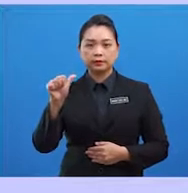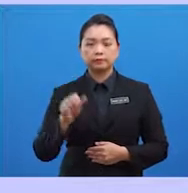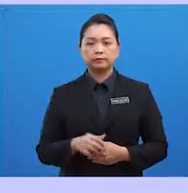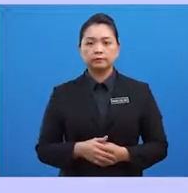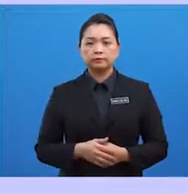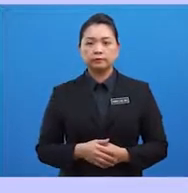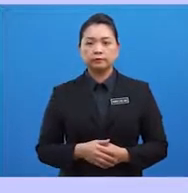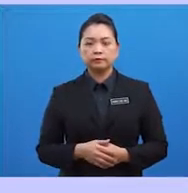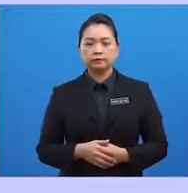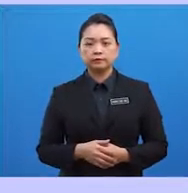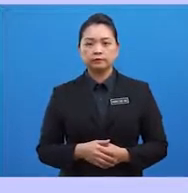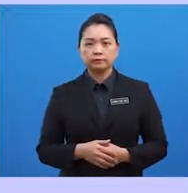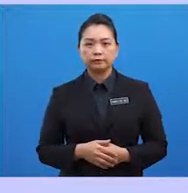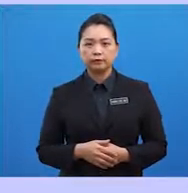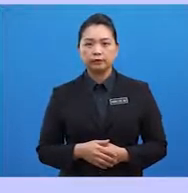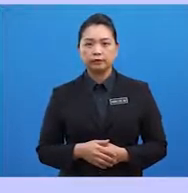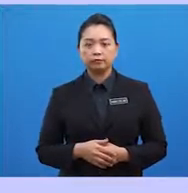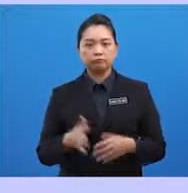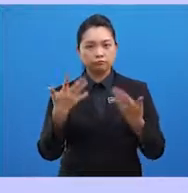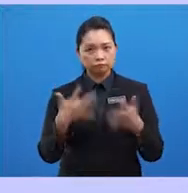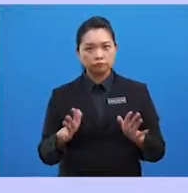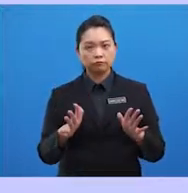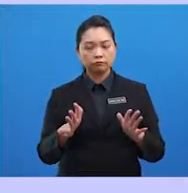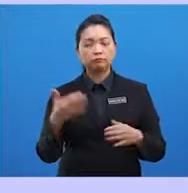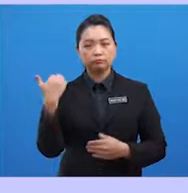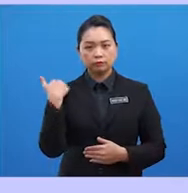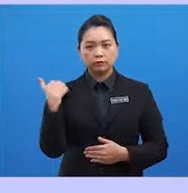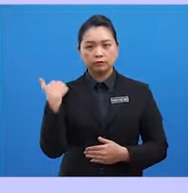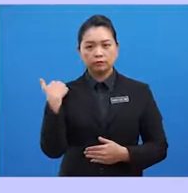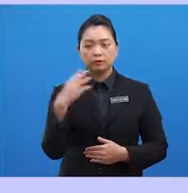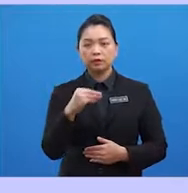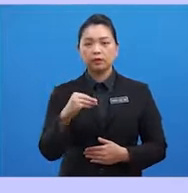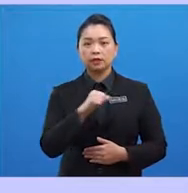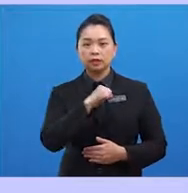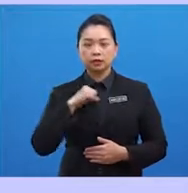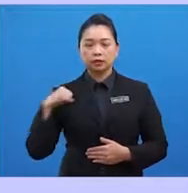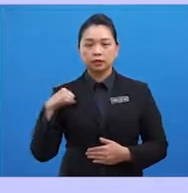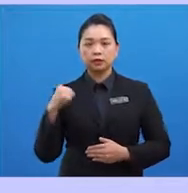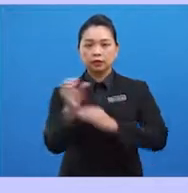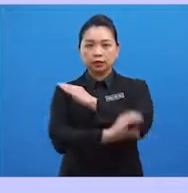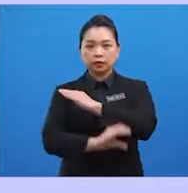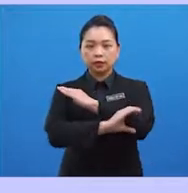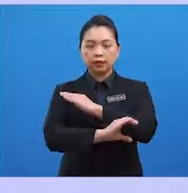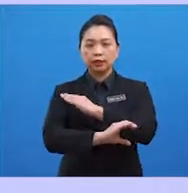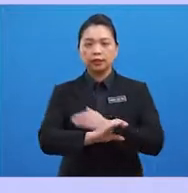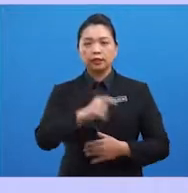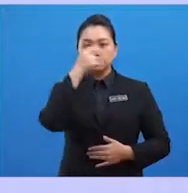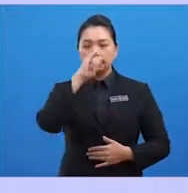Southeast Asia telah ditubuhkan dan diangkutai oleh negara Thailand,